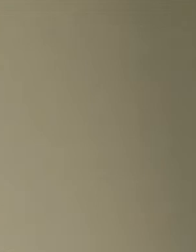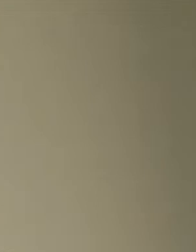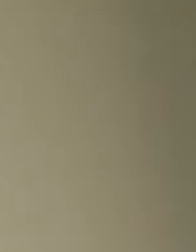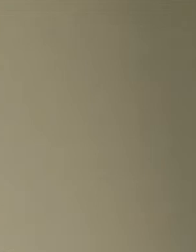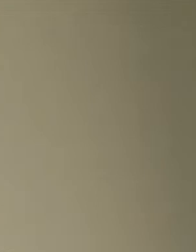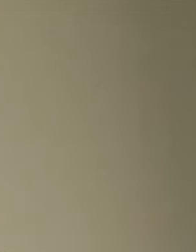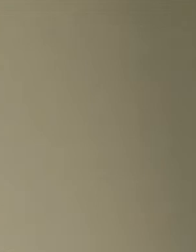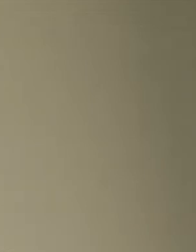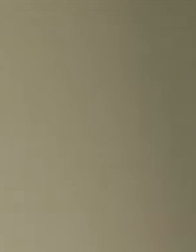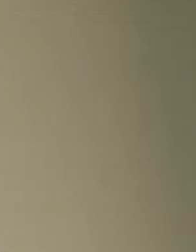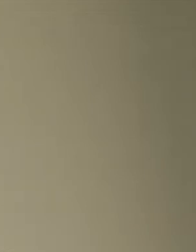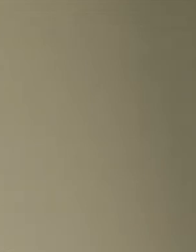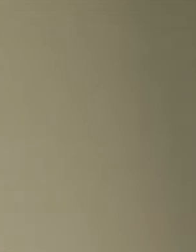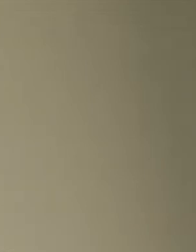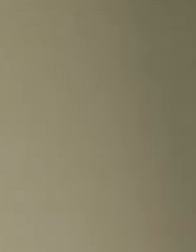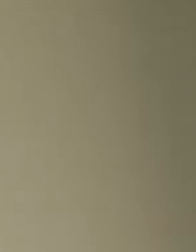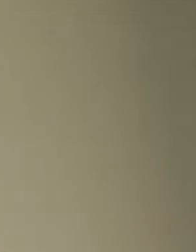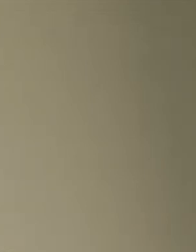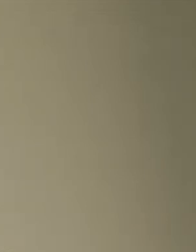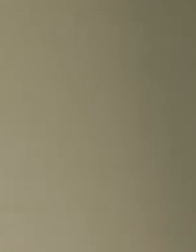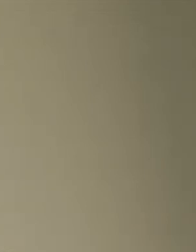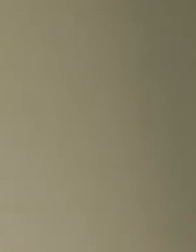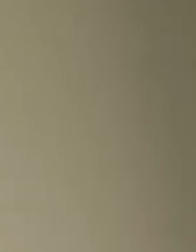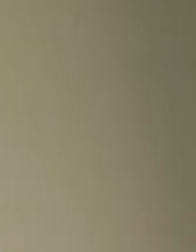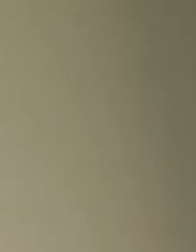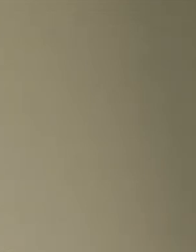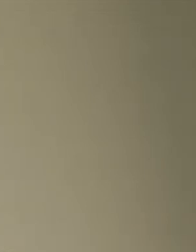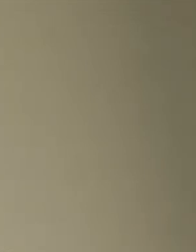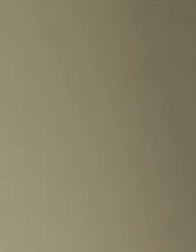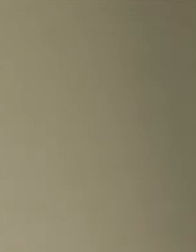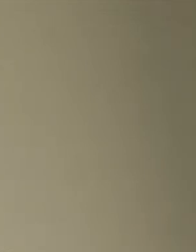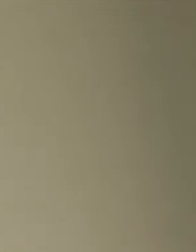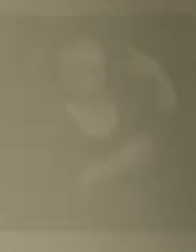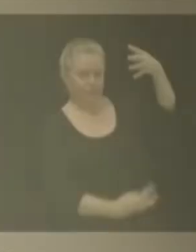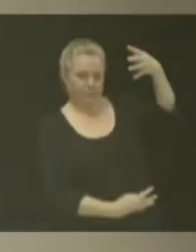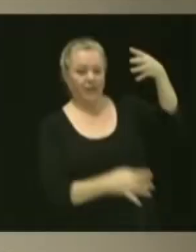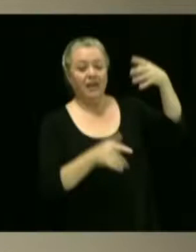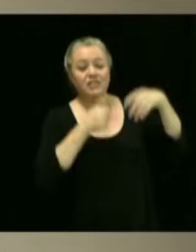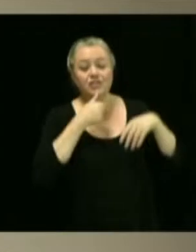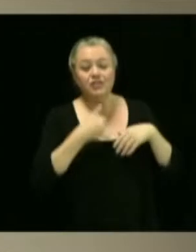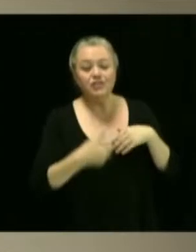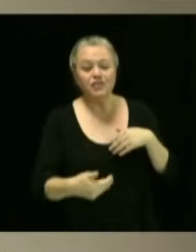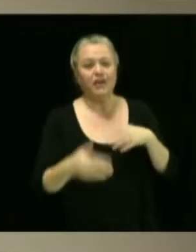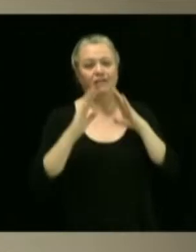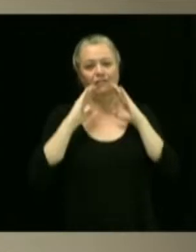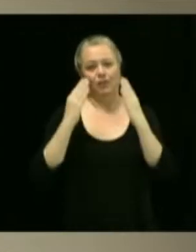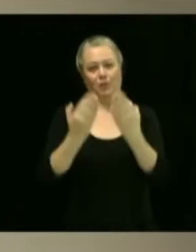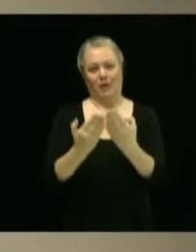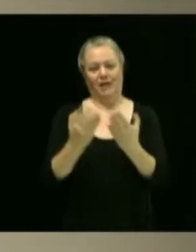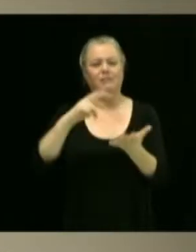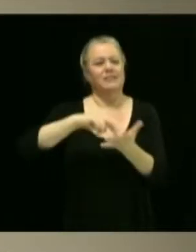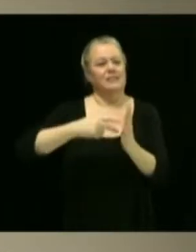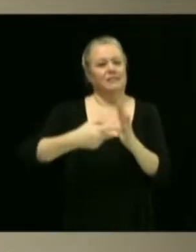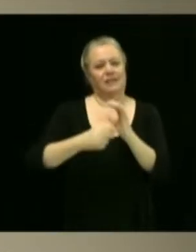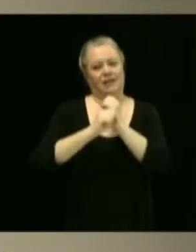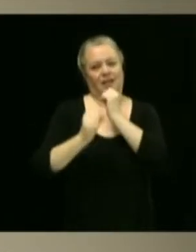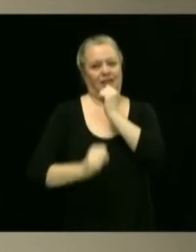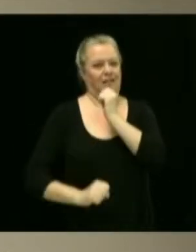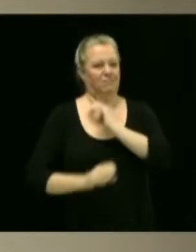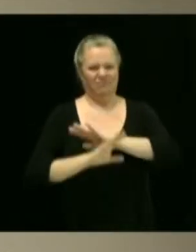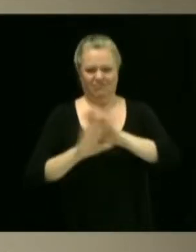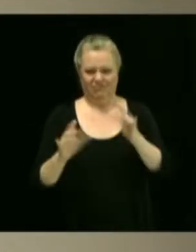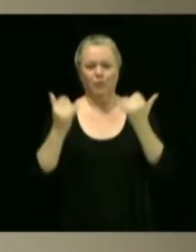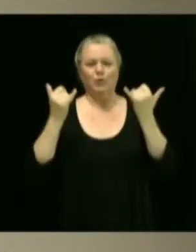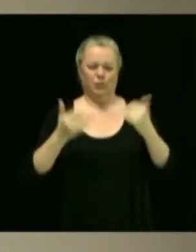assez chargée à l'approche des fêtes, donc sans plus tarder, on va rentrer directement dans le vif du sujet, avec un premier sujet qui est